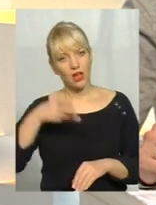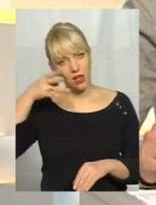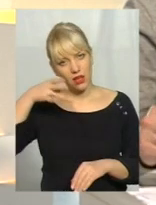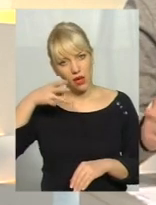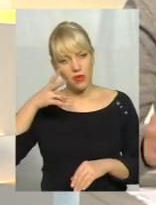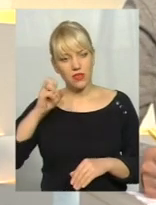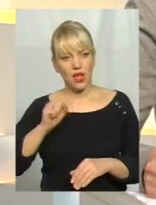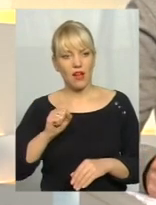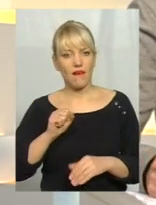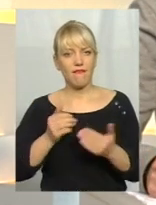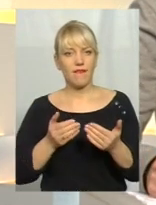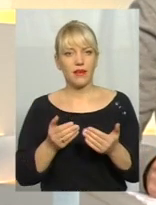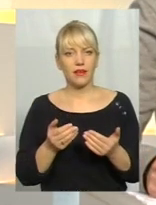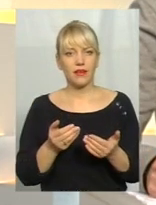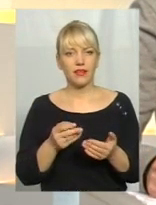майданчику загального користування.